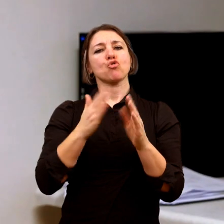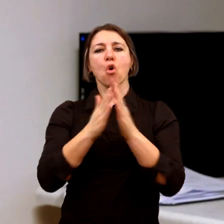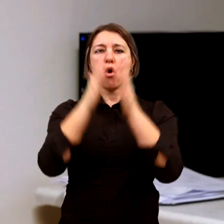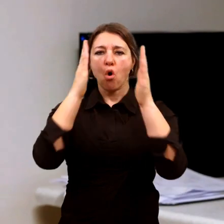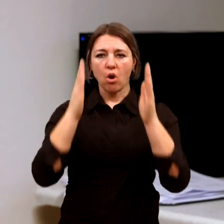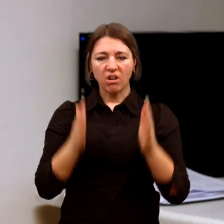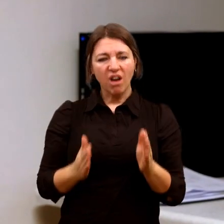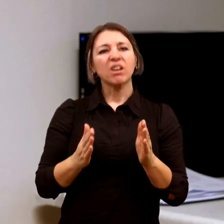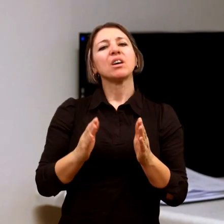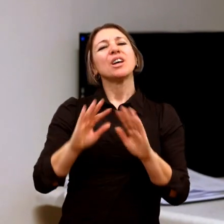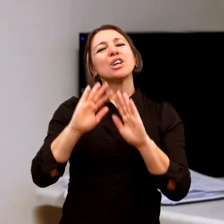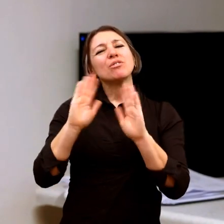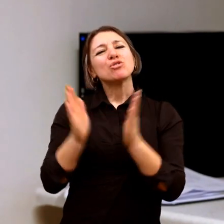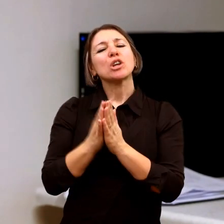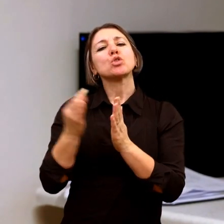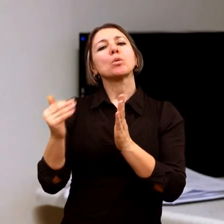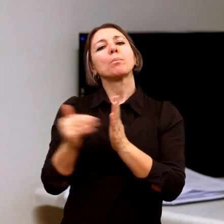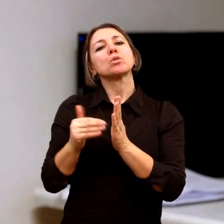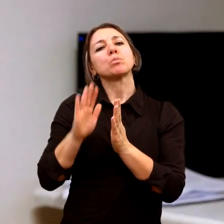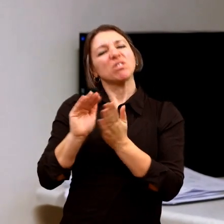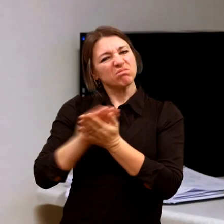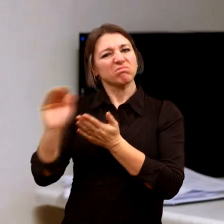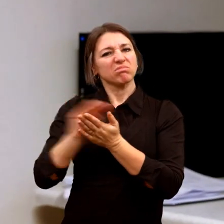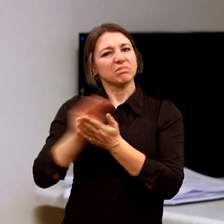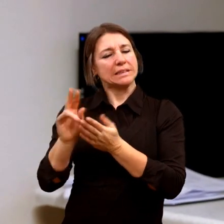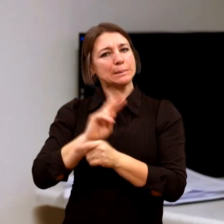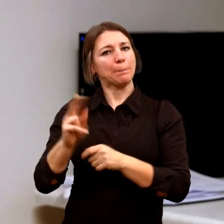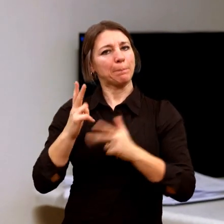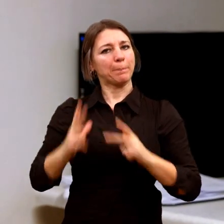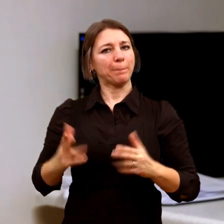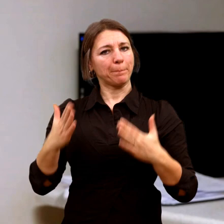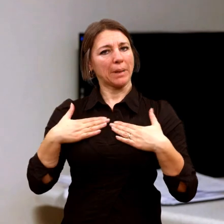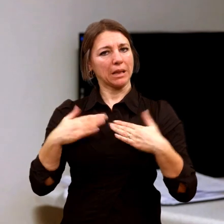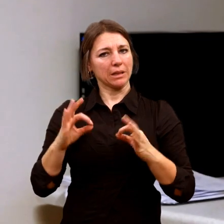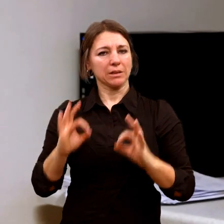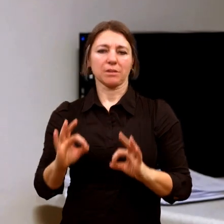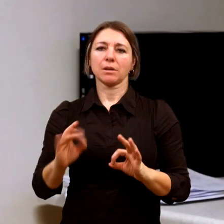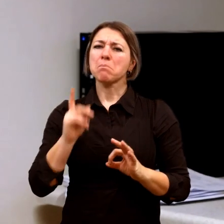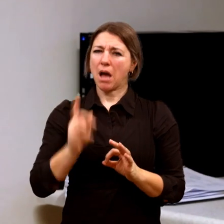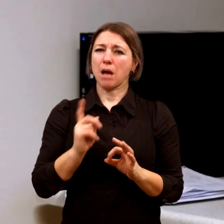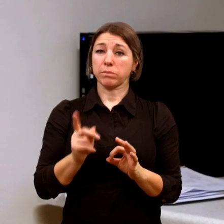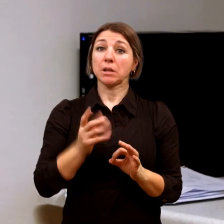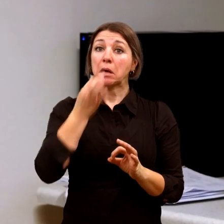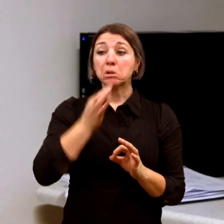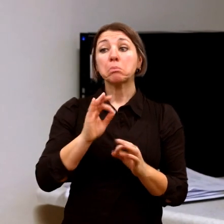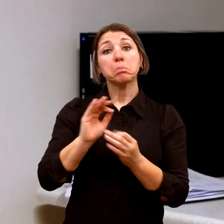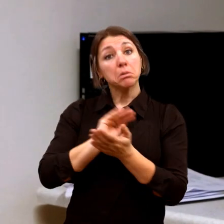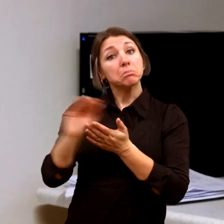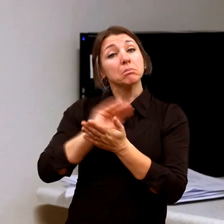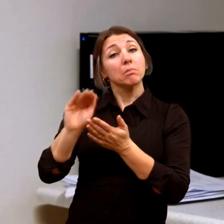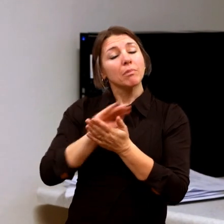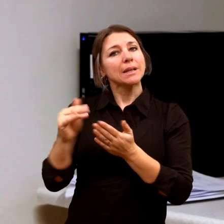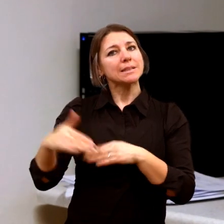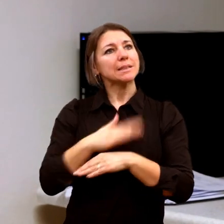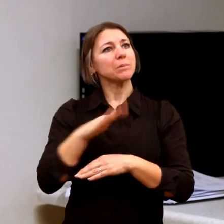naplňovány potřeby toho dítěte, které má speciální vzdělávací potřeby. To znamená, pokud tam jsou naplňovány, ale